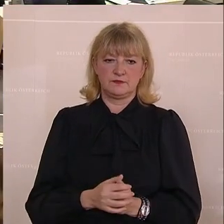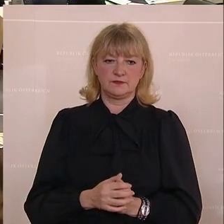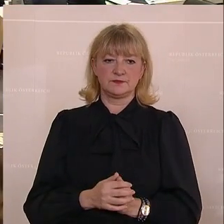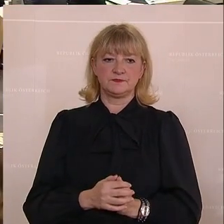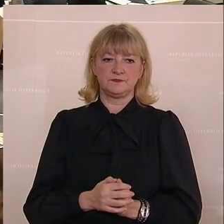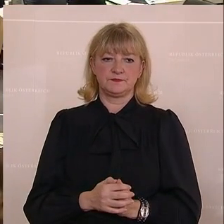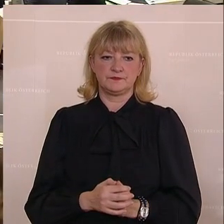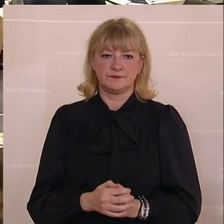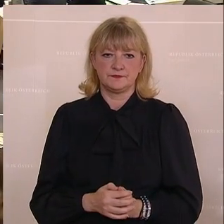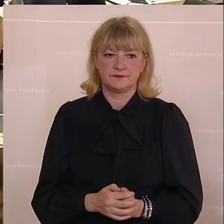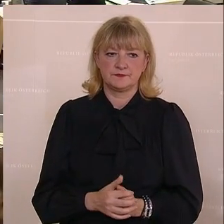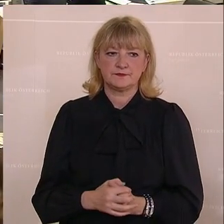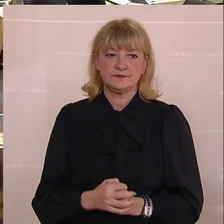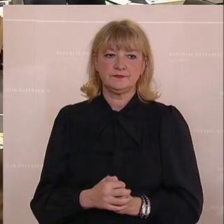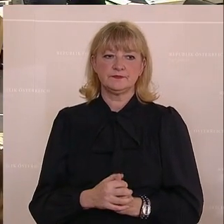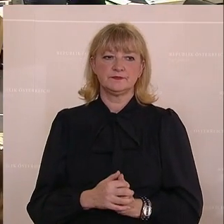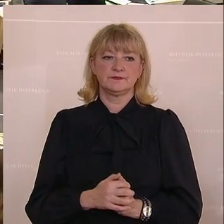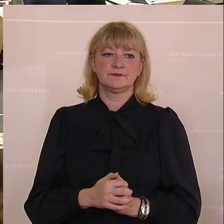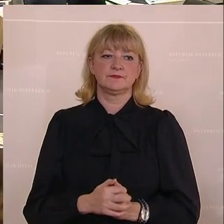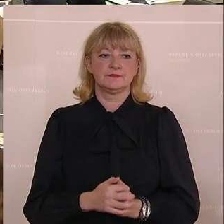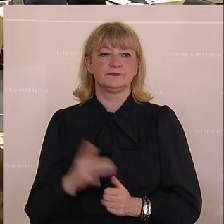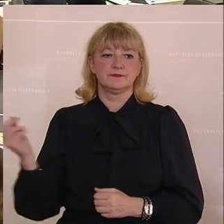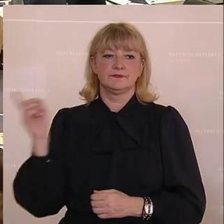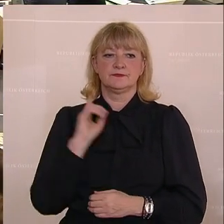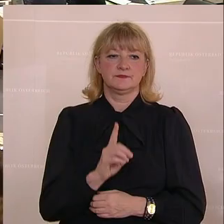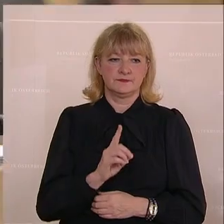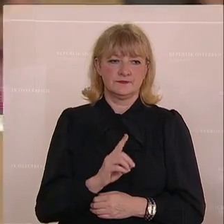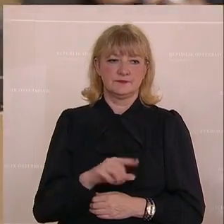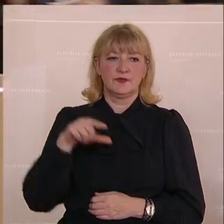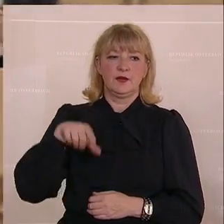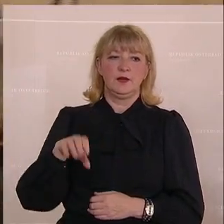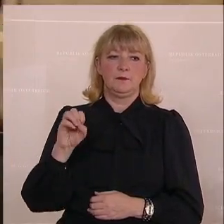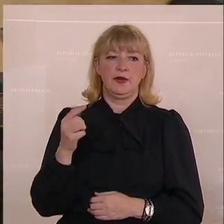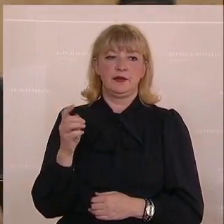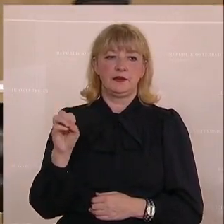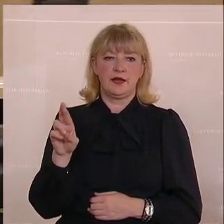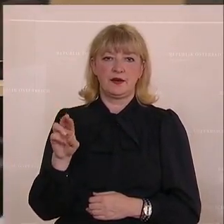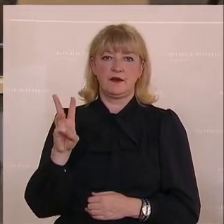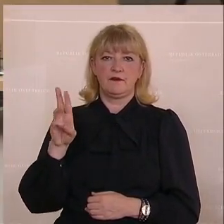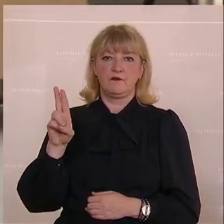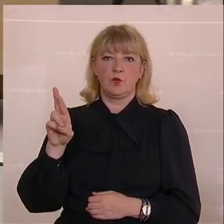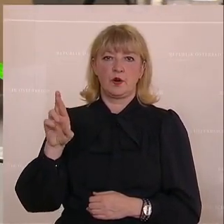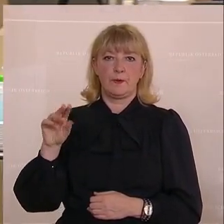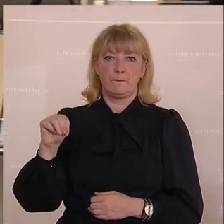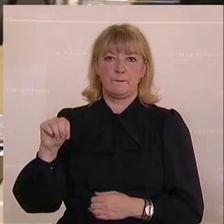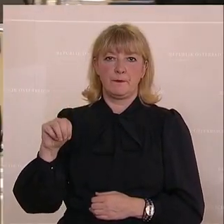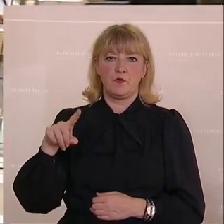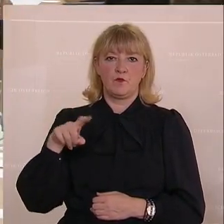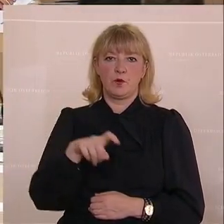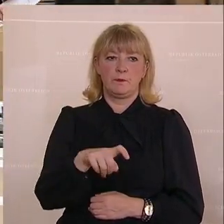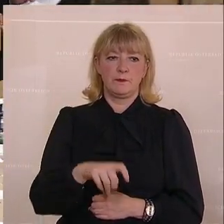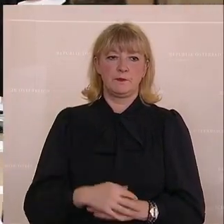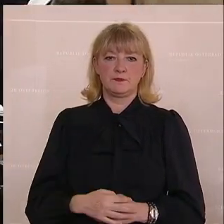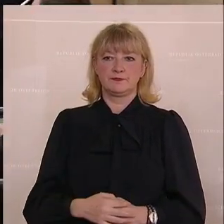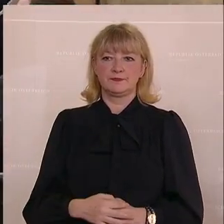Michael Hammer von der ÖVP war das Erstbürgermeister der Marktgemeinde Altenberg bei Linz. Er weist naturgemäß die Vorwürfe seiner